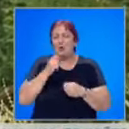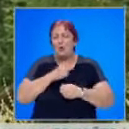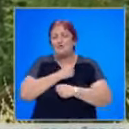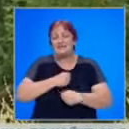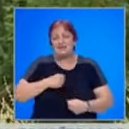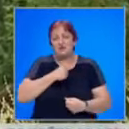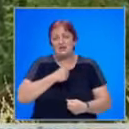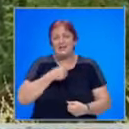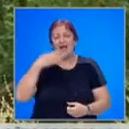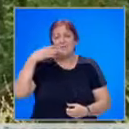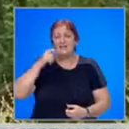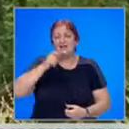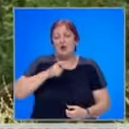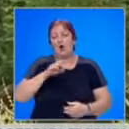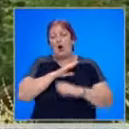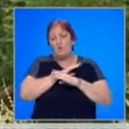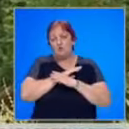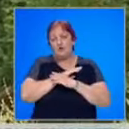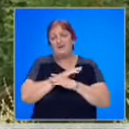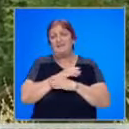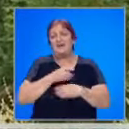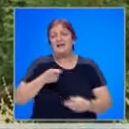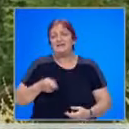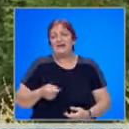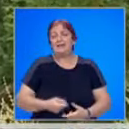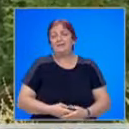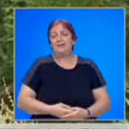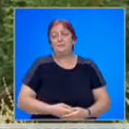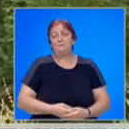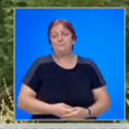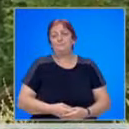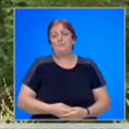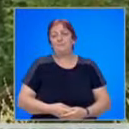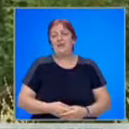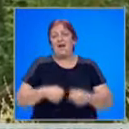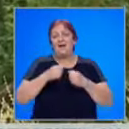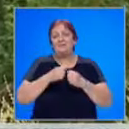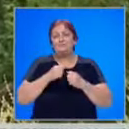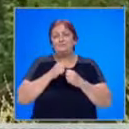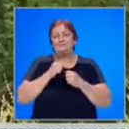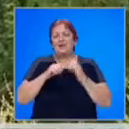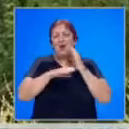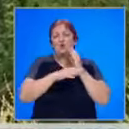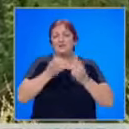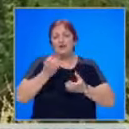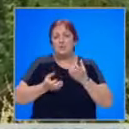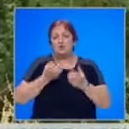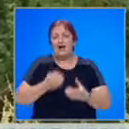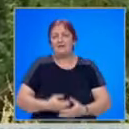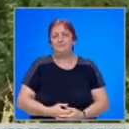съжаление, млади хора си отиват заради нещастните горски пожари.